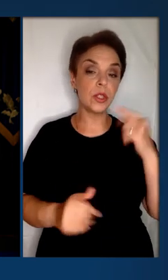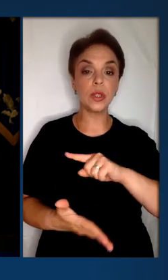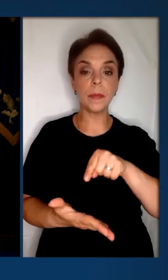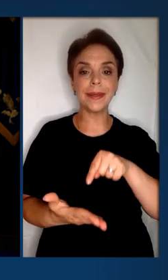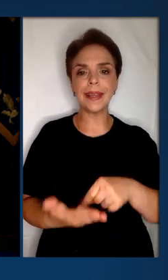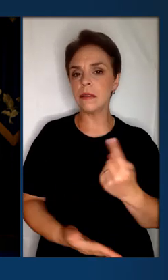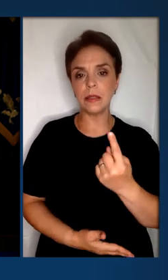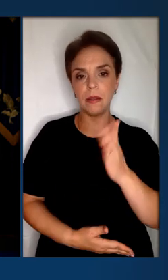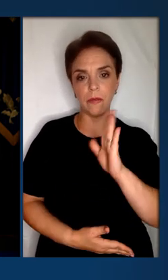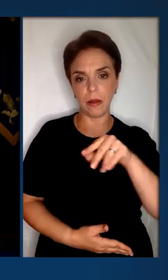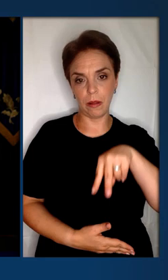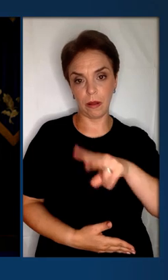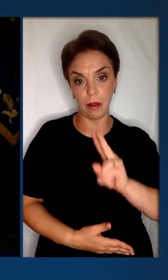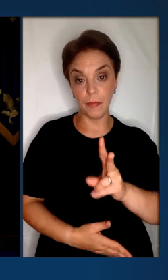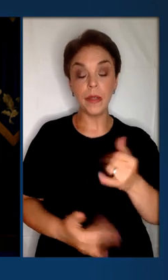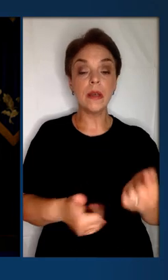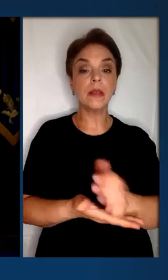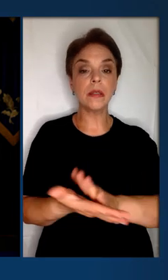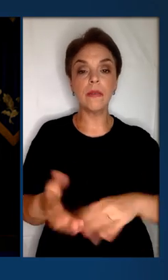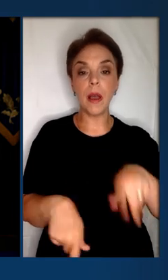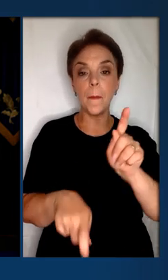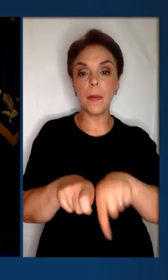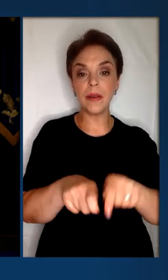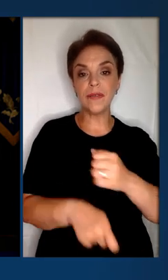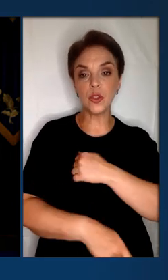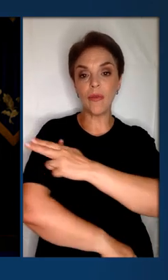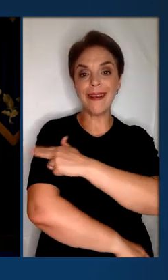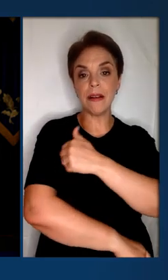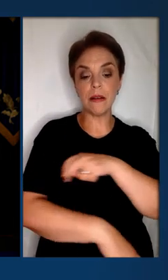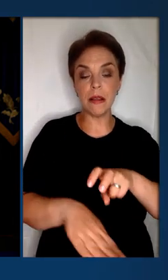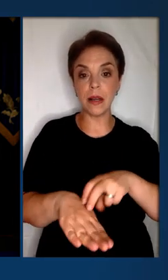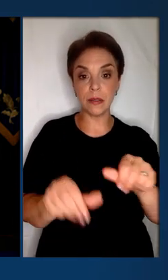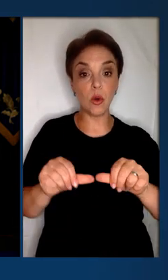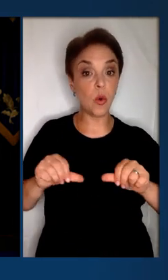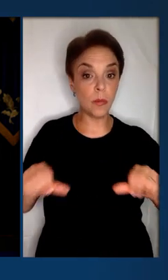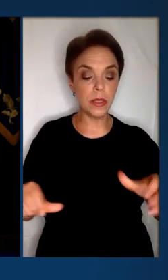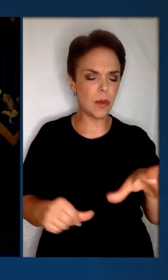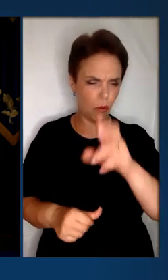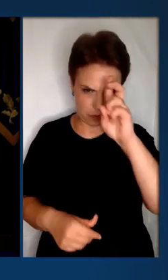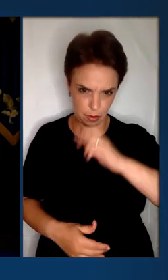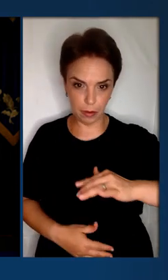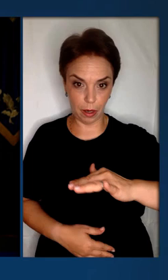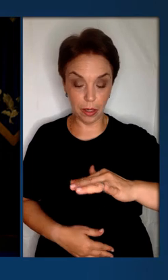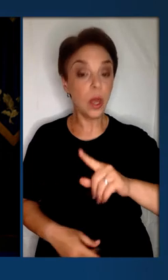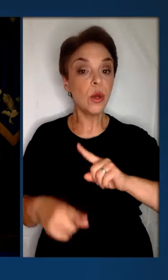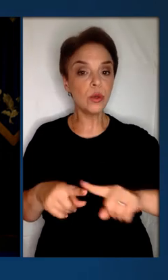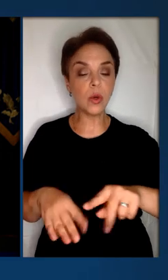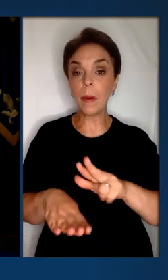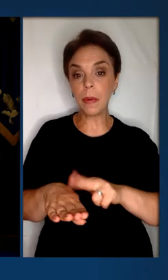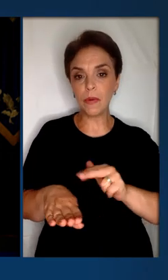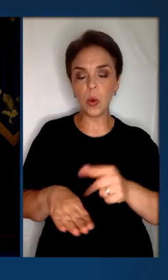говорив раніше, питання єдине ВЛК. Зараз триває перевірка військово-лікарських комісій по всій країні.